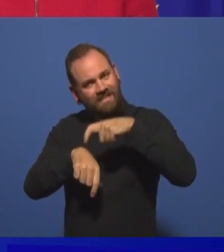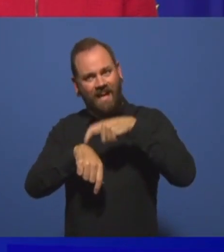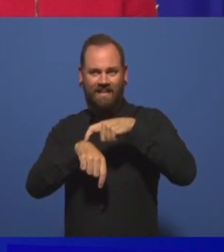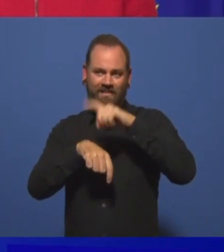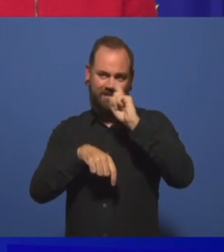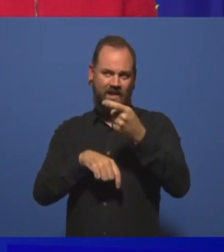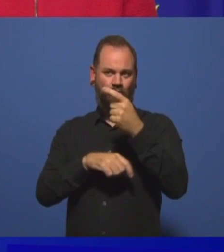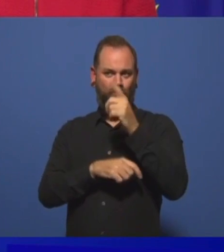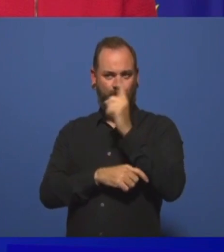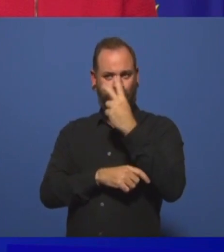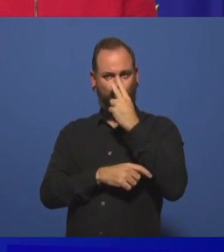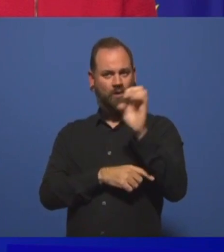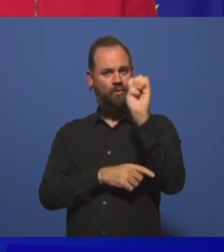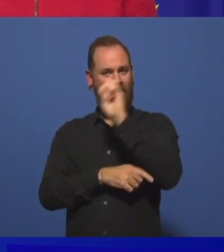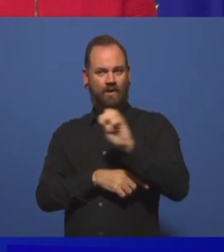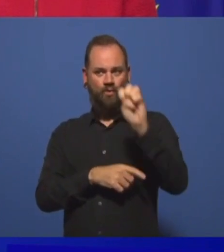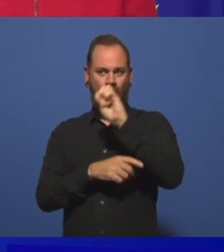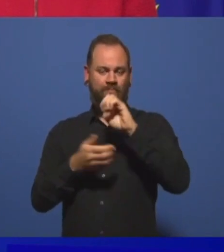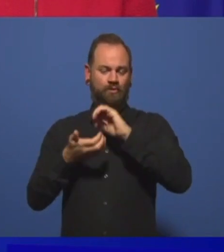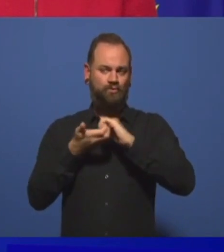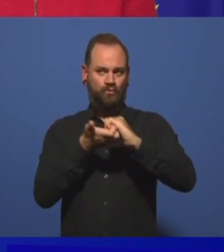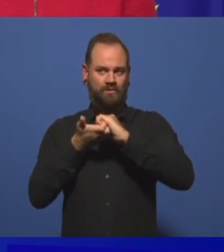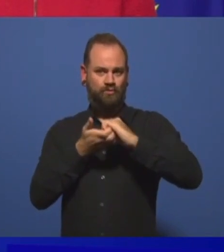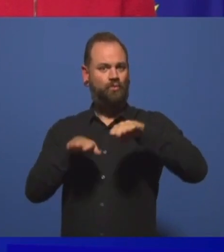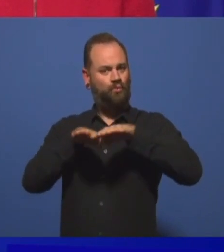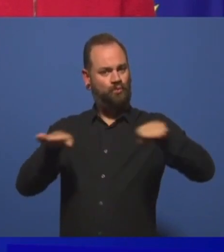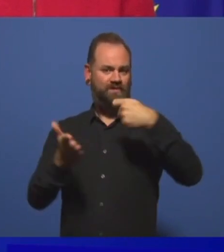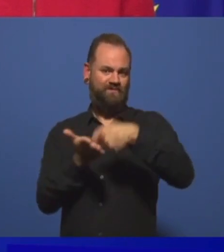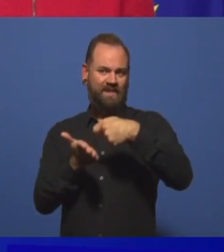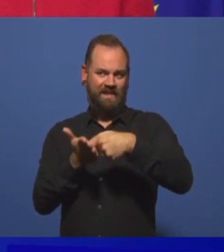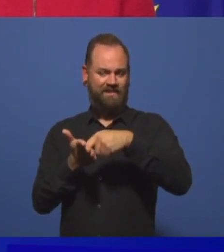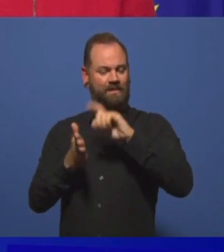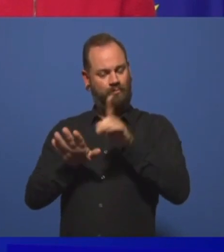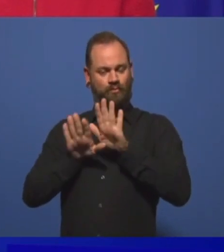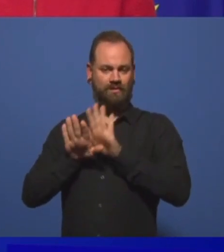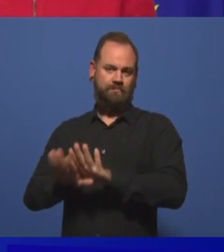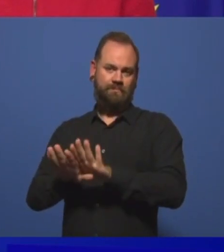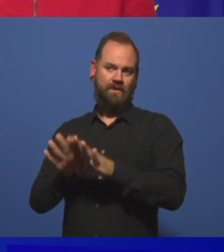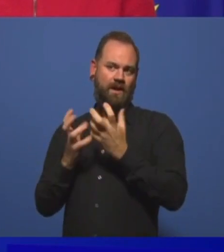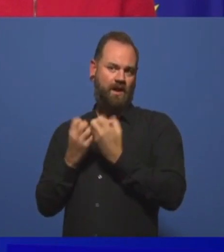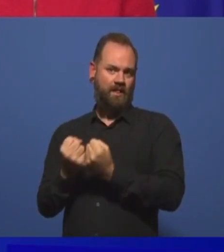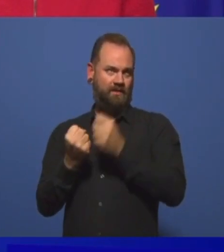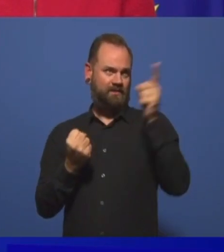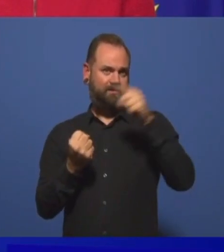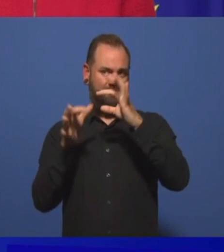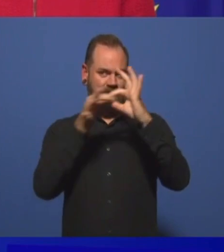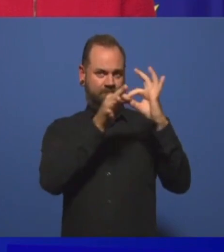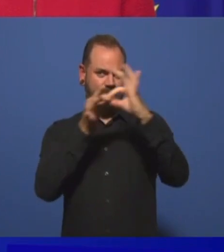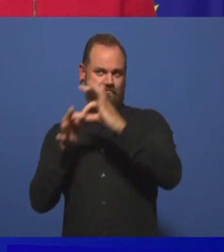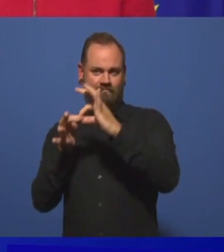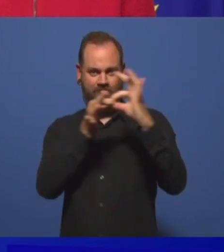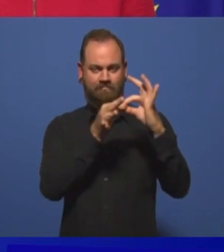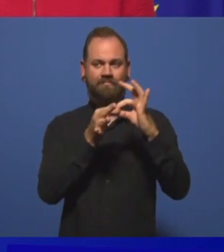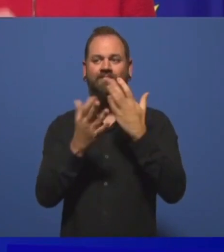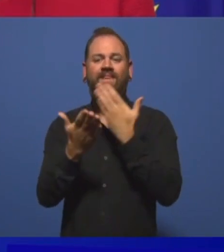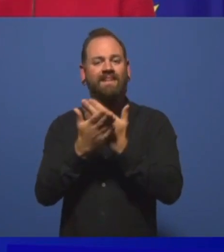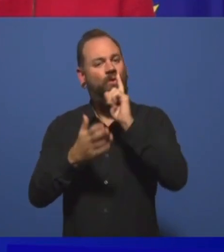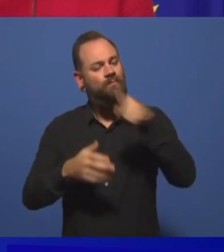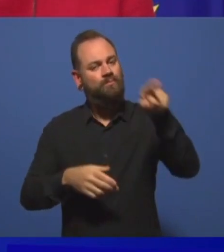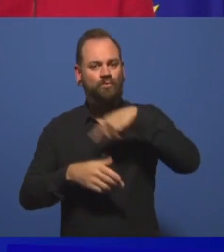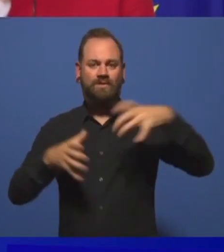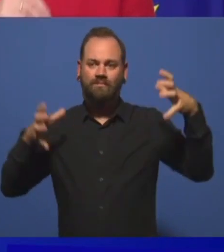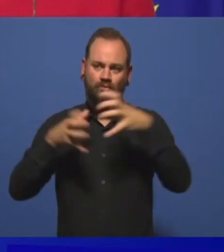gewahrt werden? Hier müssen wir entschlossen und geschlossen auftreten, um diese